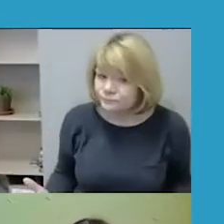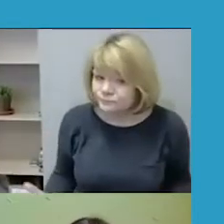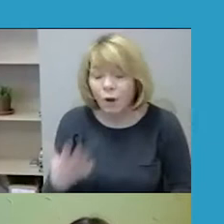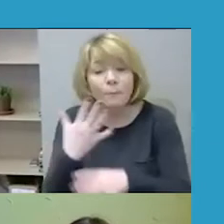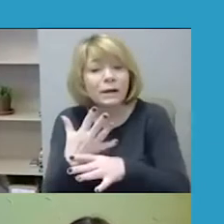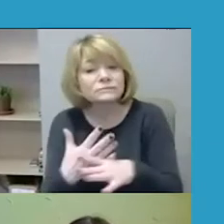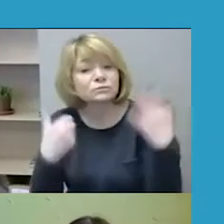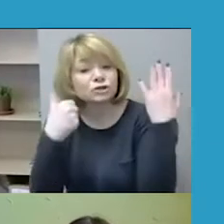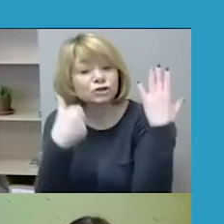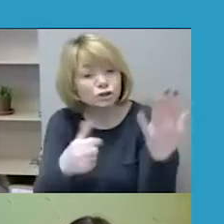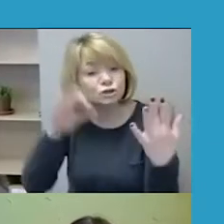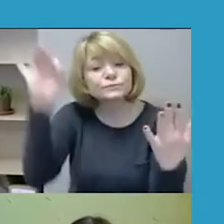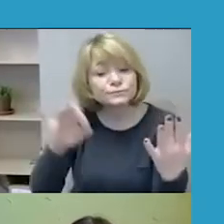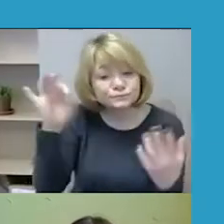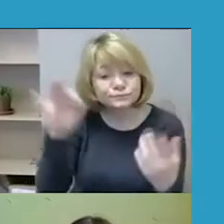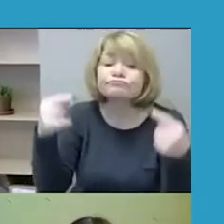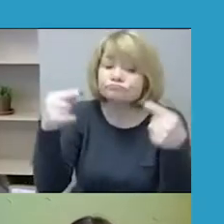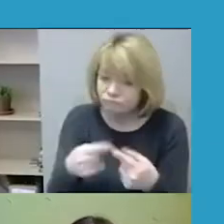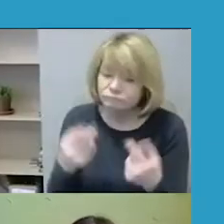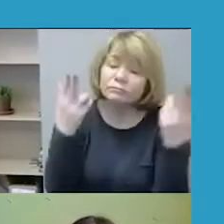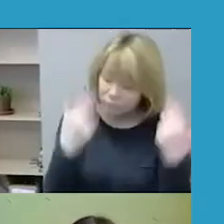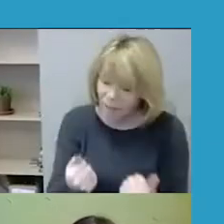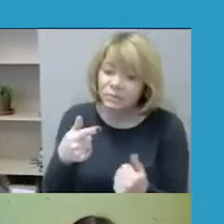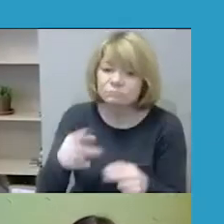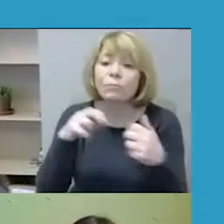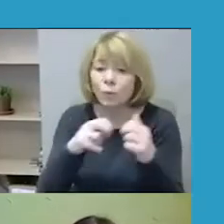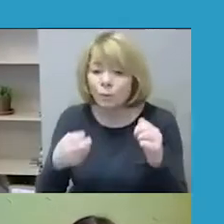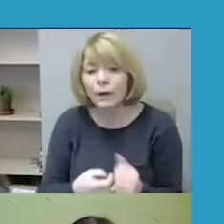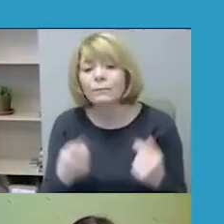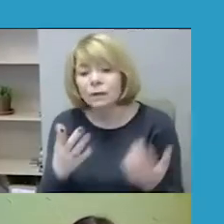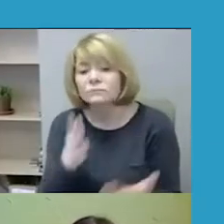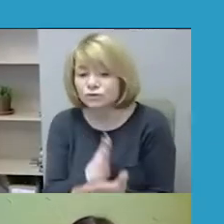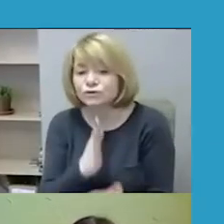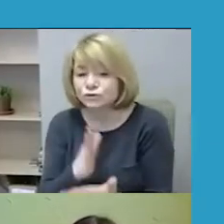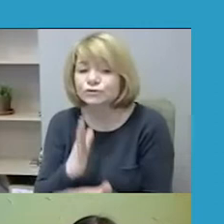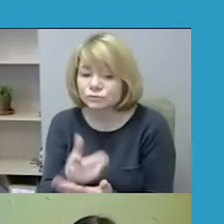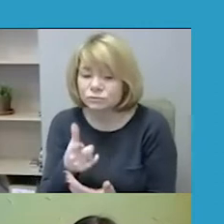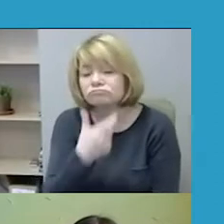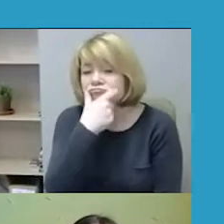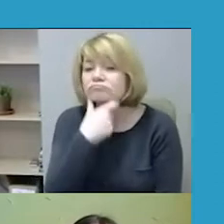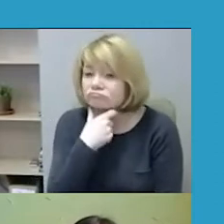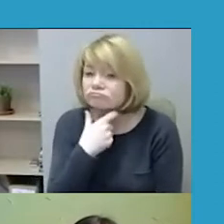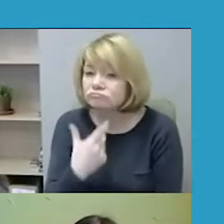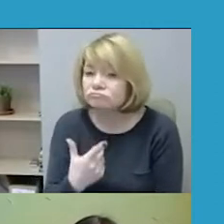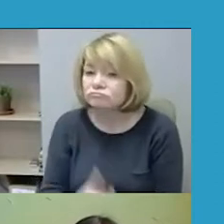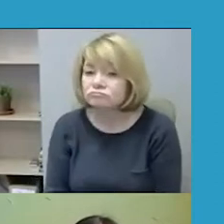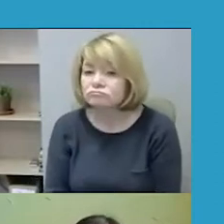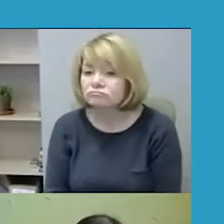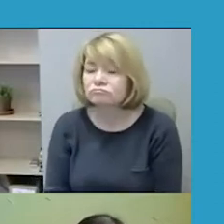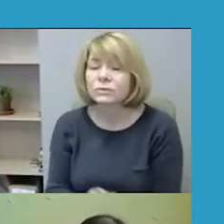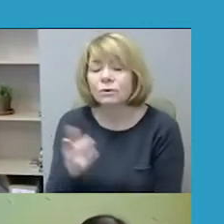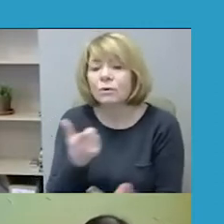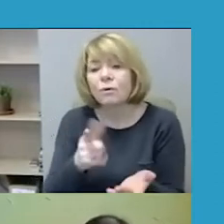nepykantos nusikaltimai yra problema ir manome, jog tai biloja, kad reikalingas didesnis